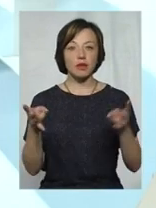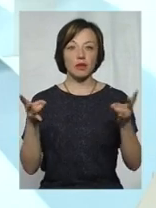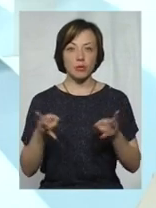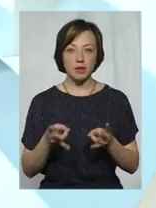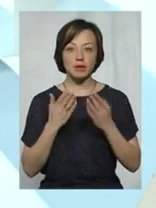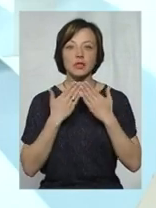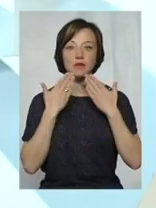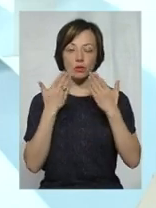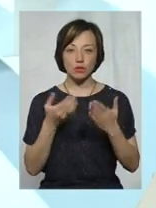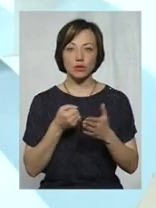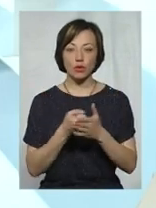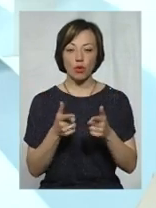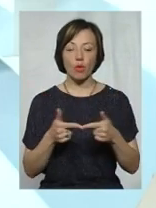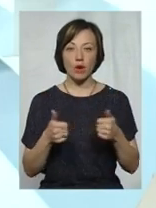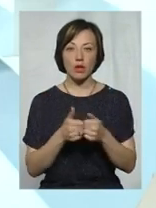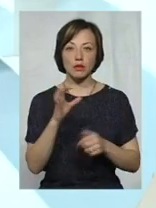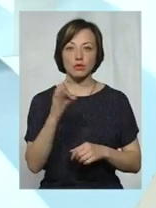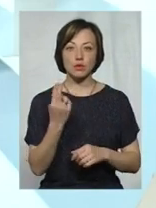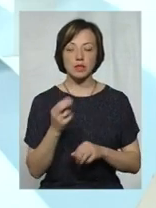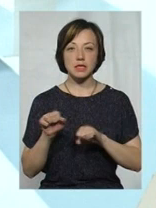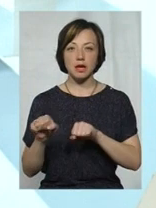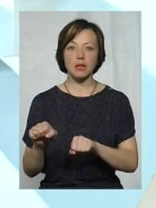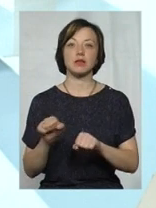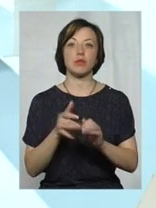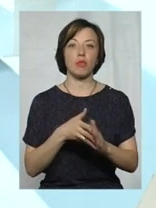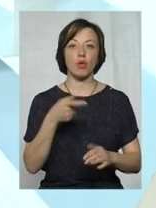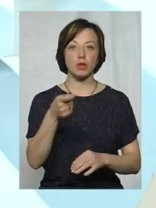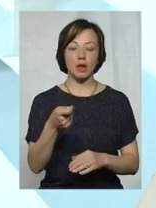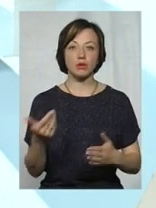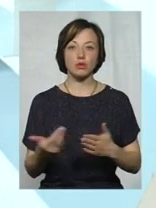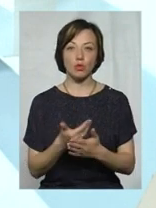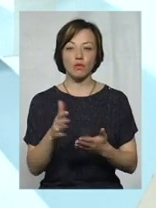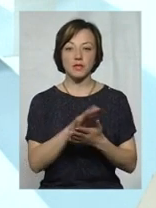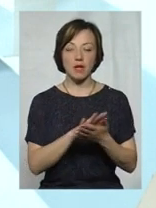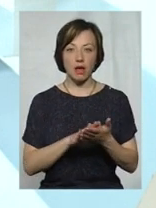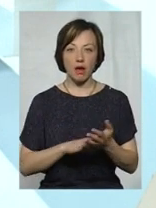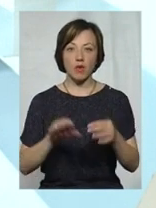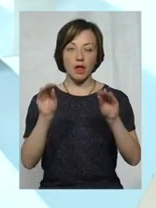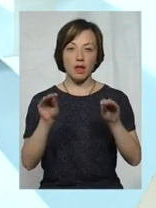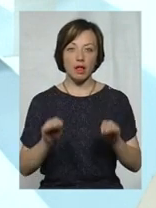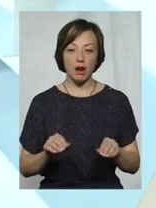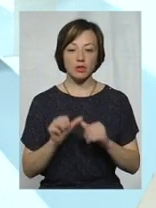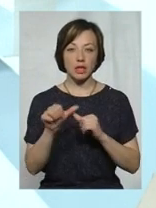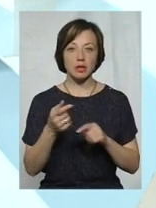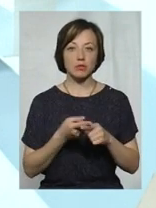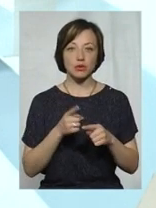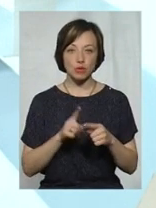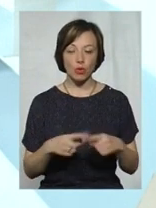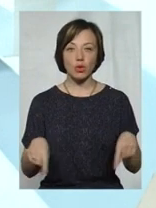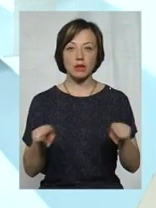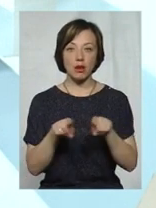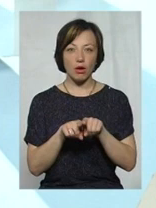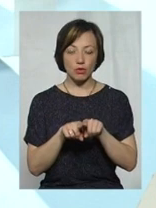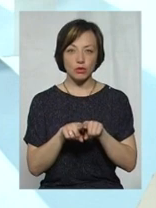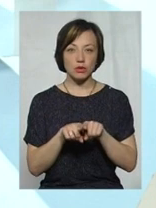звернутися до органів соціального захисту населення і подати відповідно нову заяву і декларацію. Крім цього, це стосується також і